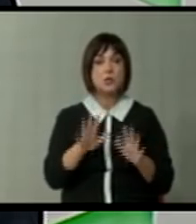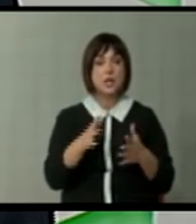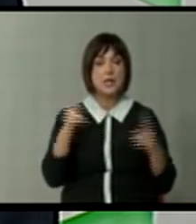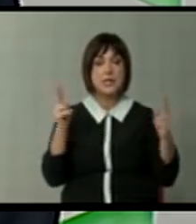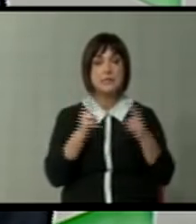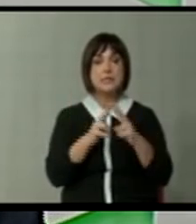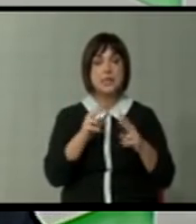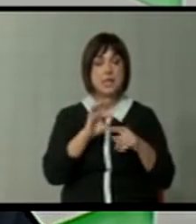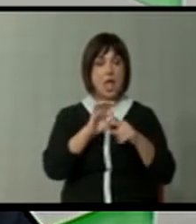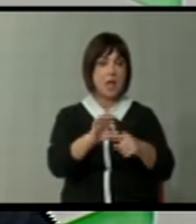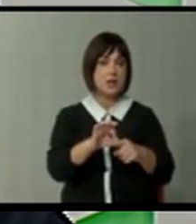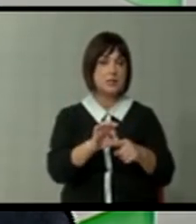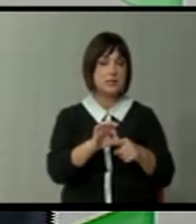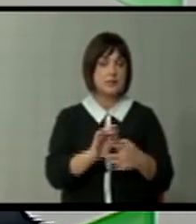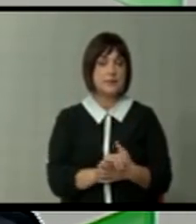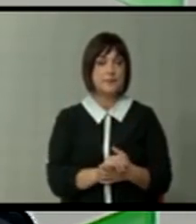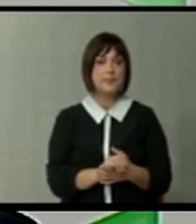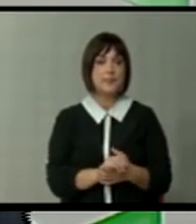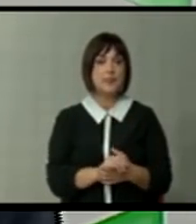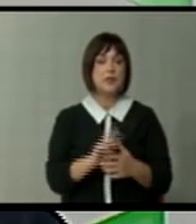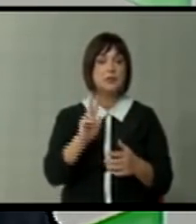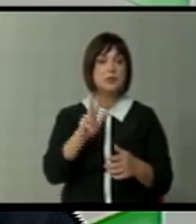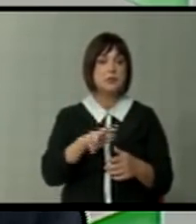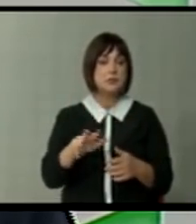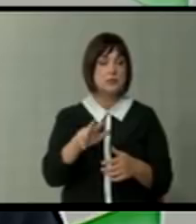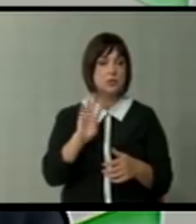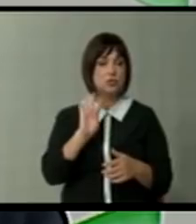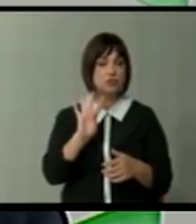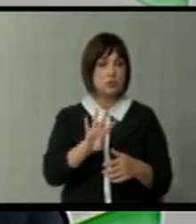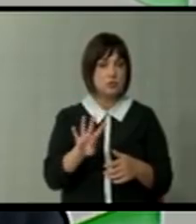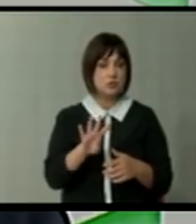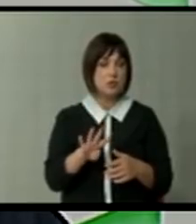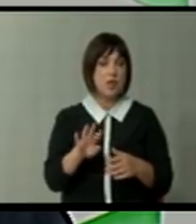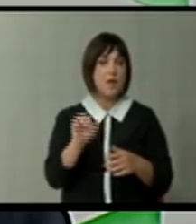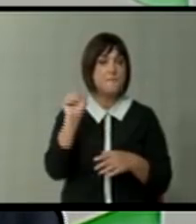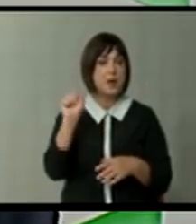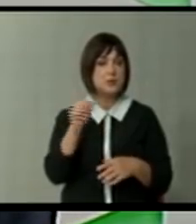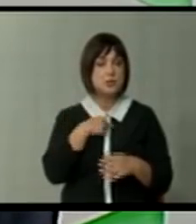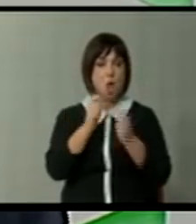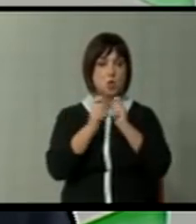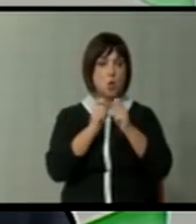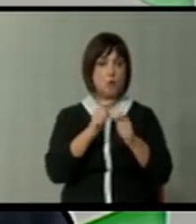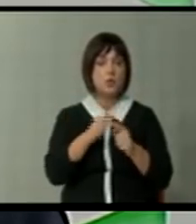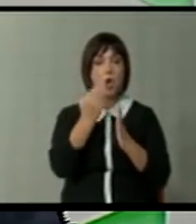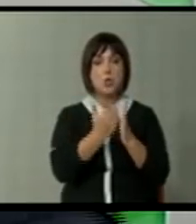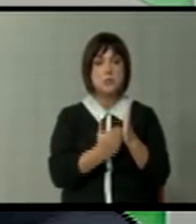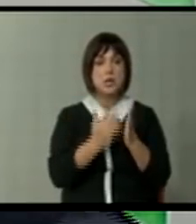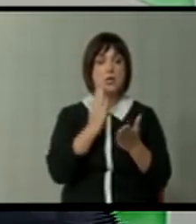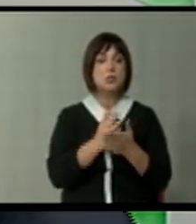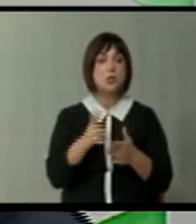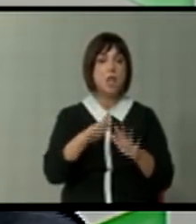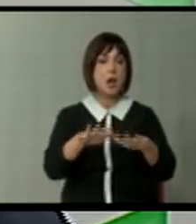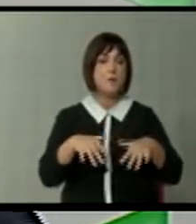се сретнат лидерите на трите-четирите партии за да договорат некаков закон не го дали